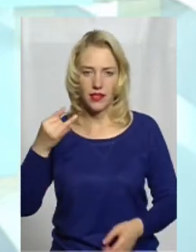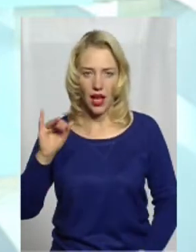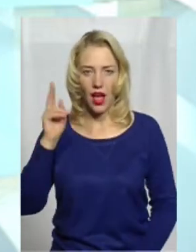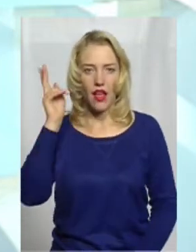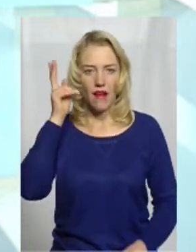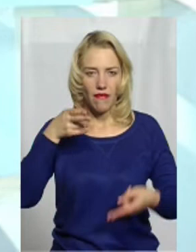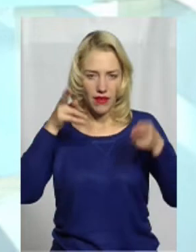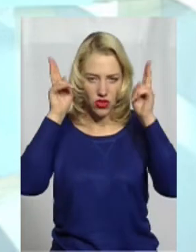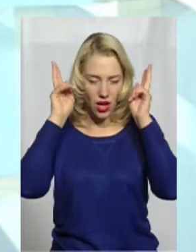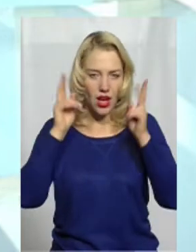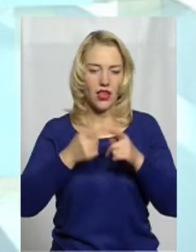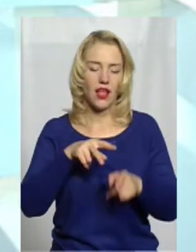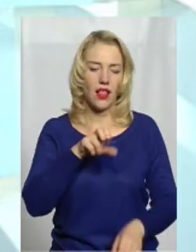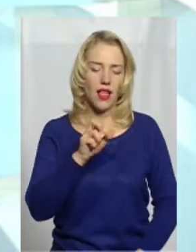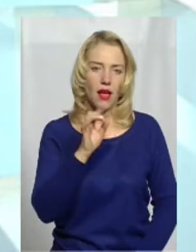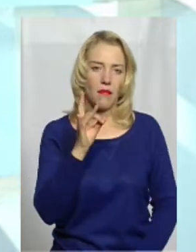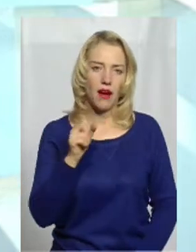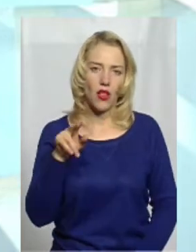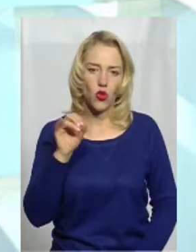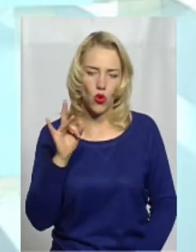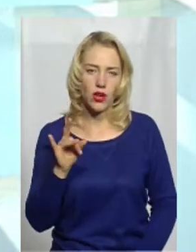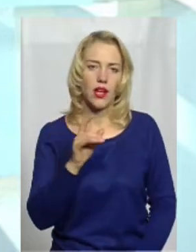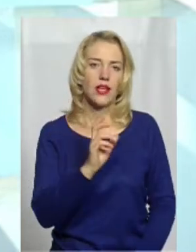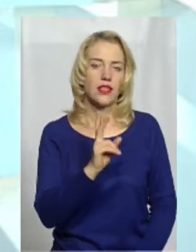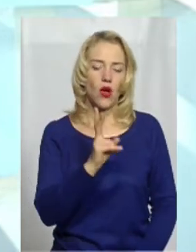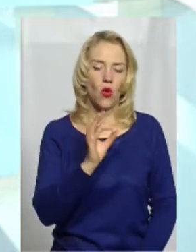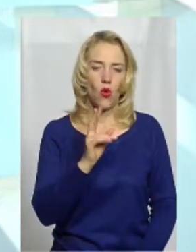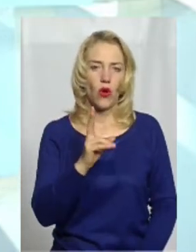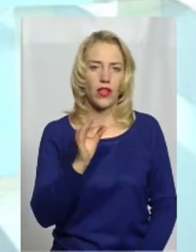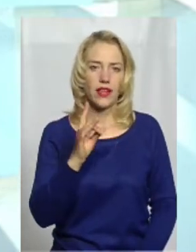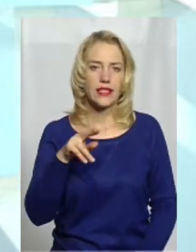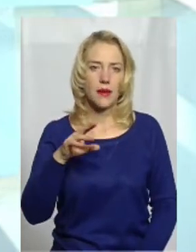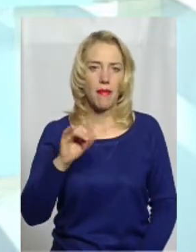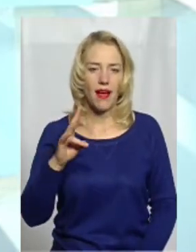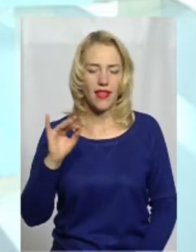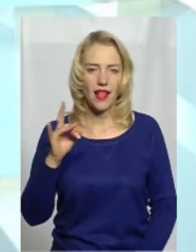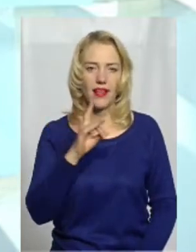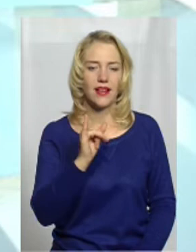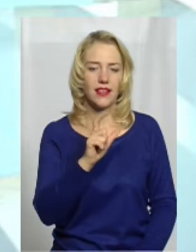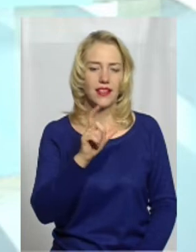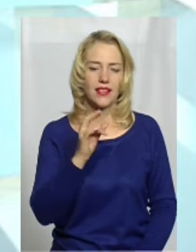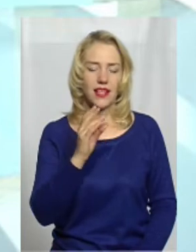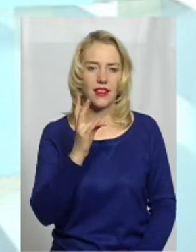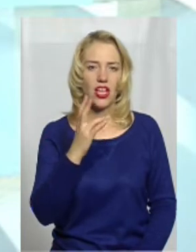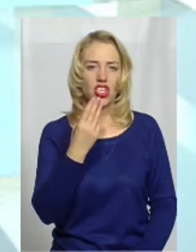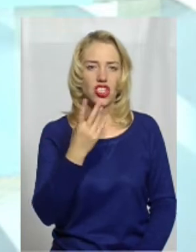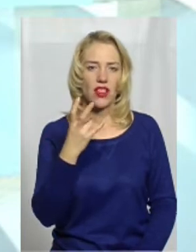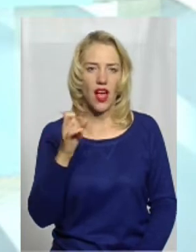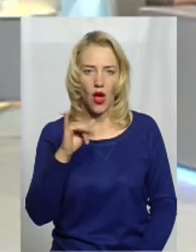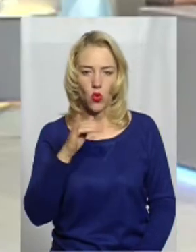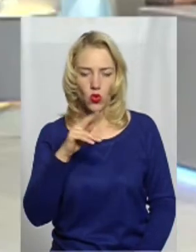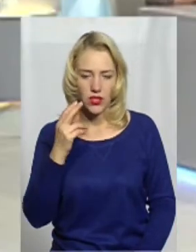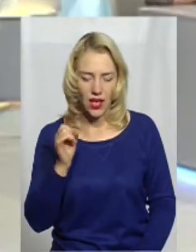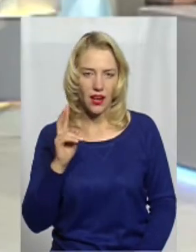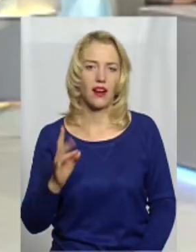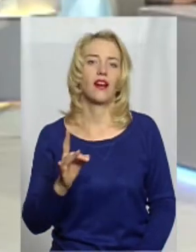Кокер Спаніель, Ратвіллер, Дабірман, є Різеншнауцери, є Курцхари. Я